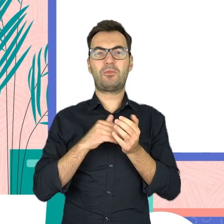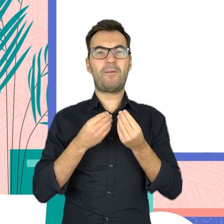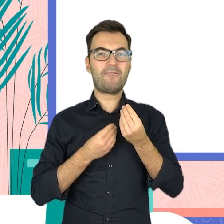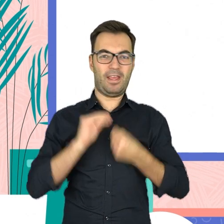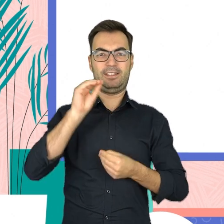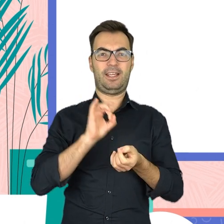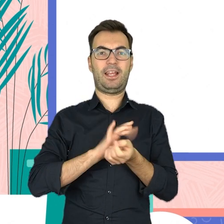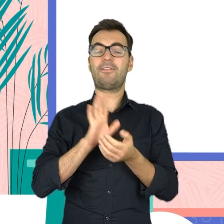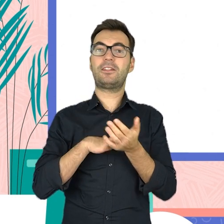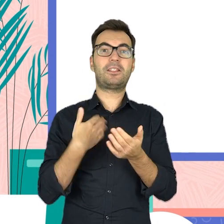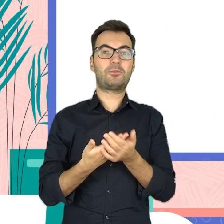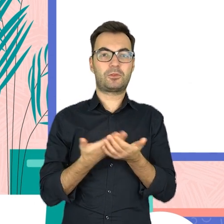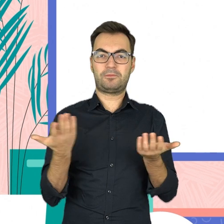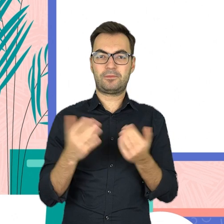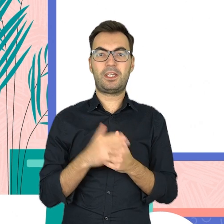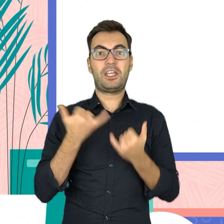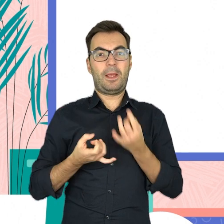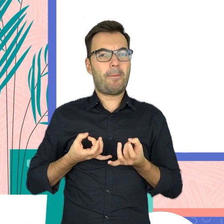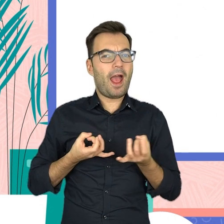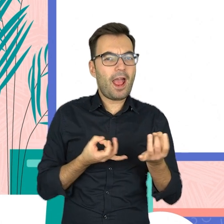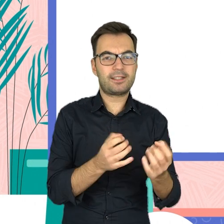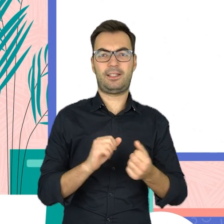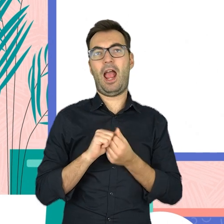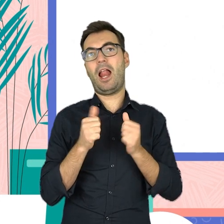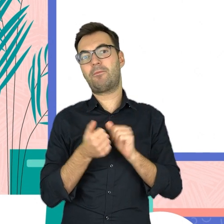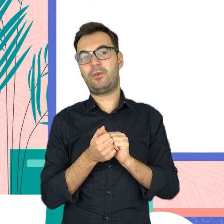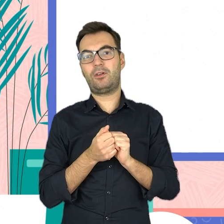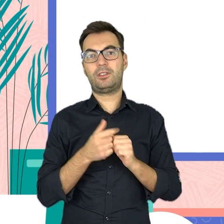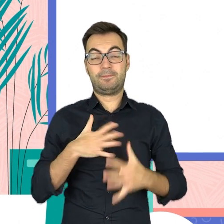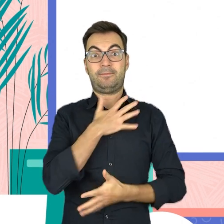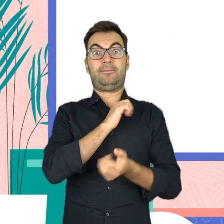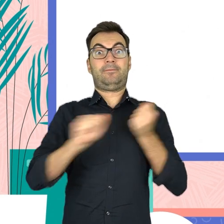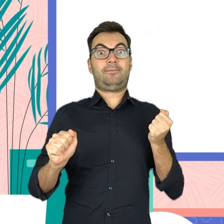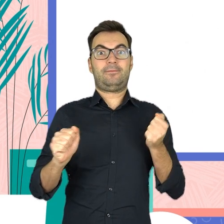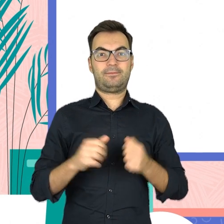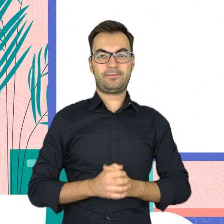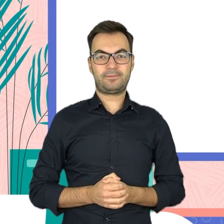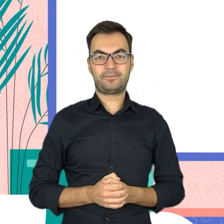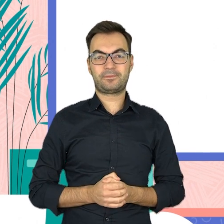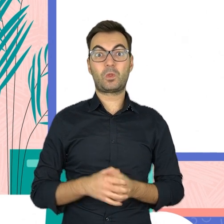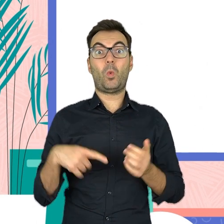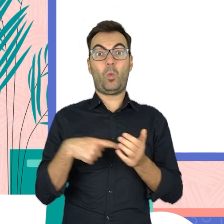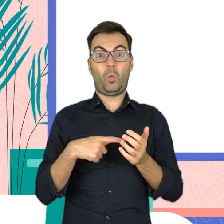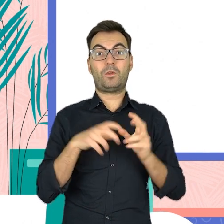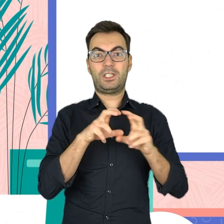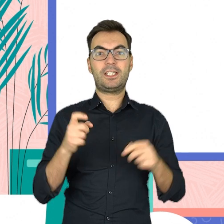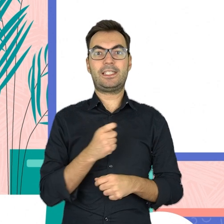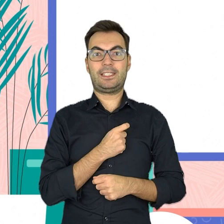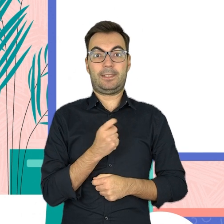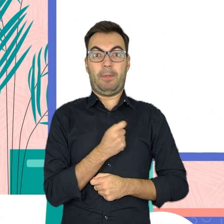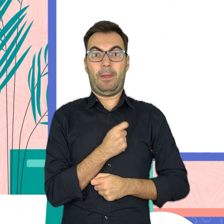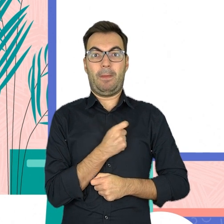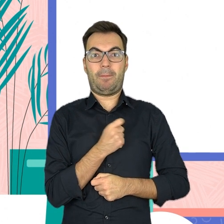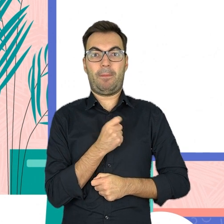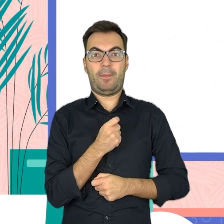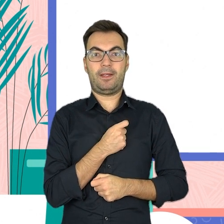więcej krwi. Na przykład wtedy, kiedy biegniemy albo kiedy się przestraszymy. I wtedy serce musi